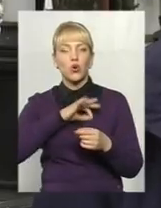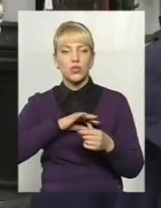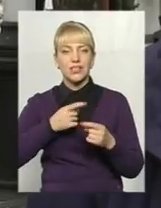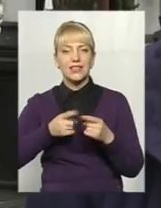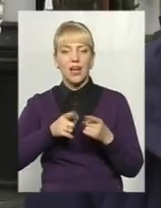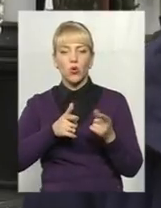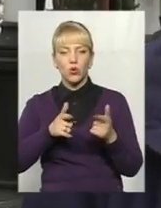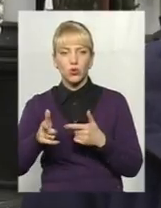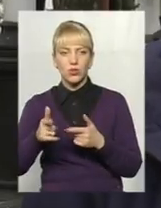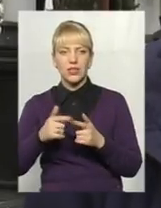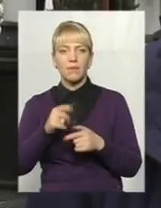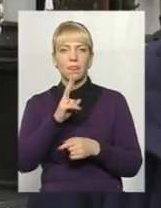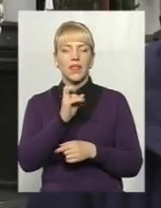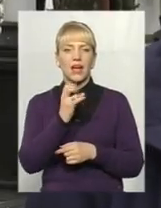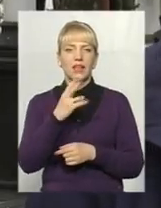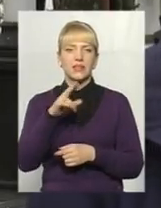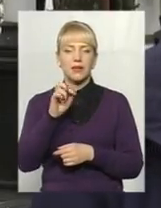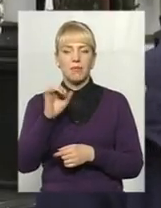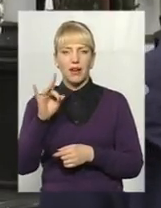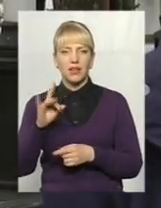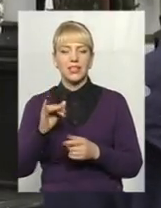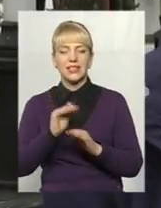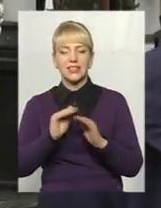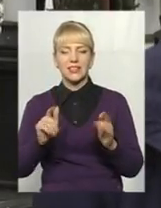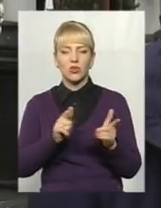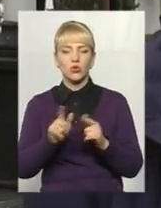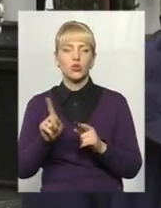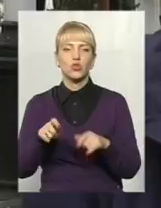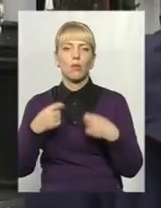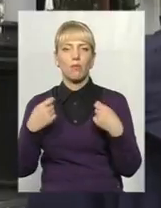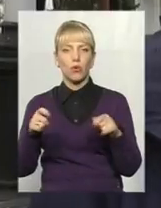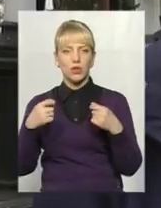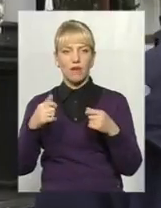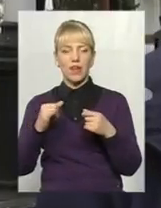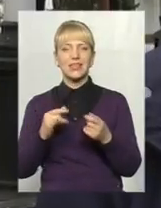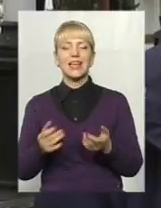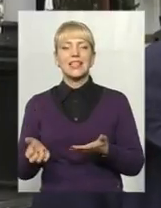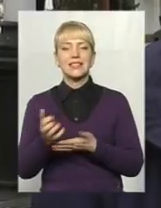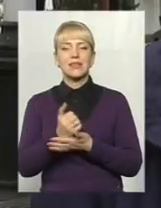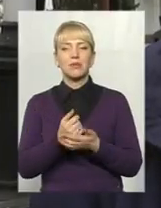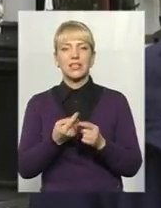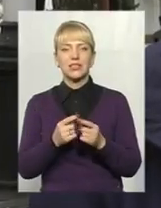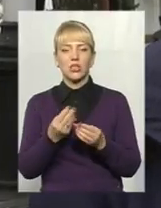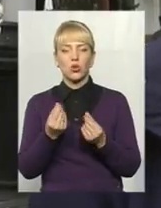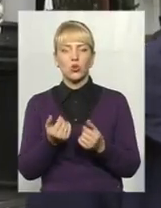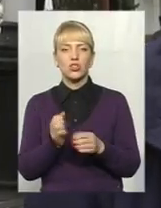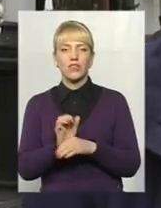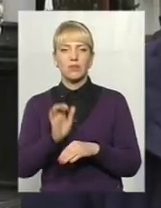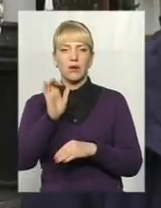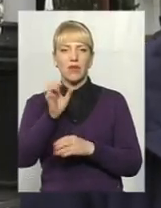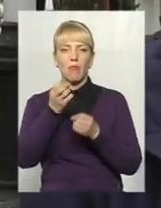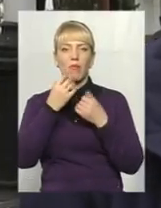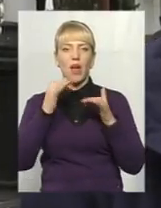готується і кандібар, і діти готують для того, щоб продавати, і потім зібрати ці гроші і відправляти багатійні